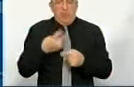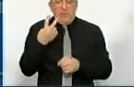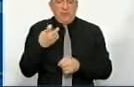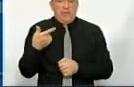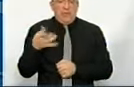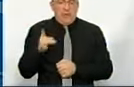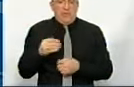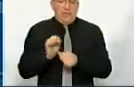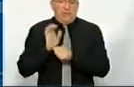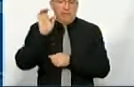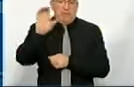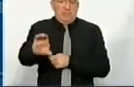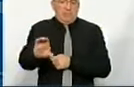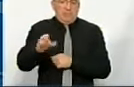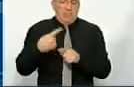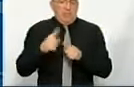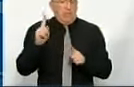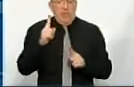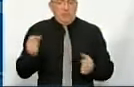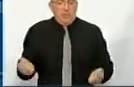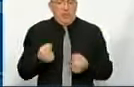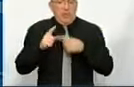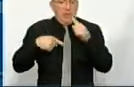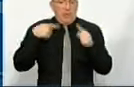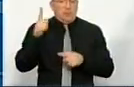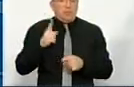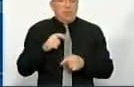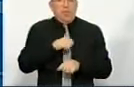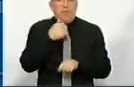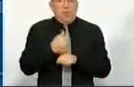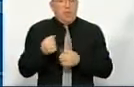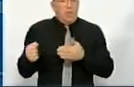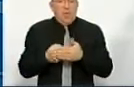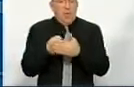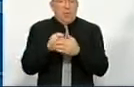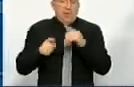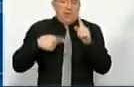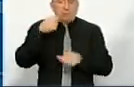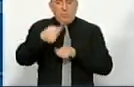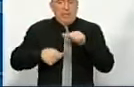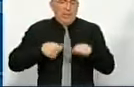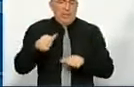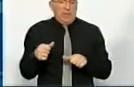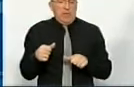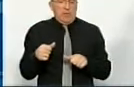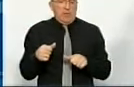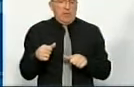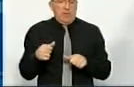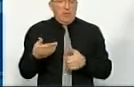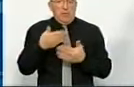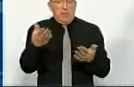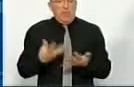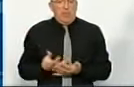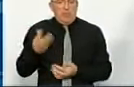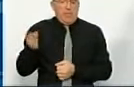гривень. І надіслали сюди кошти. Це перша підтримка. Наступний момент. Що ми саме головне лобіюємо на наступний рік? Ми з вами